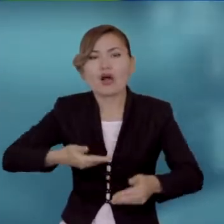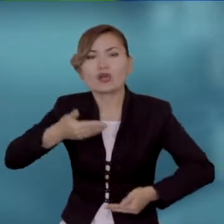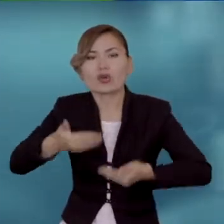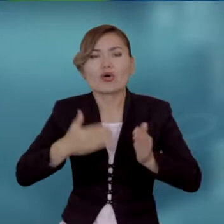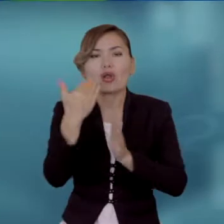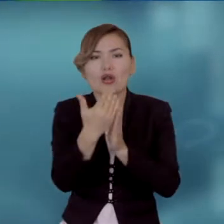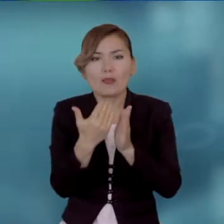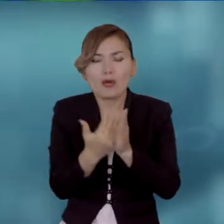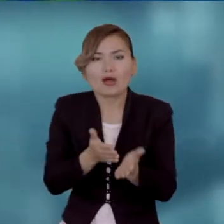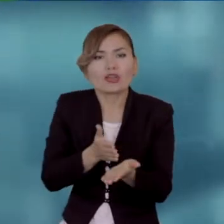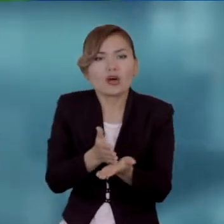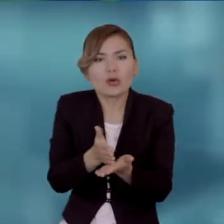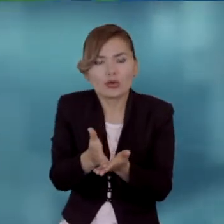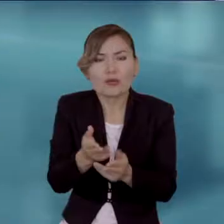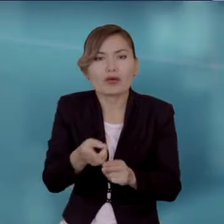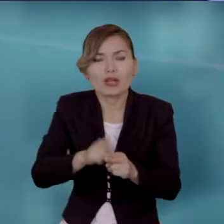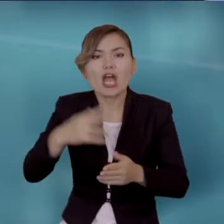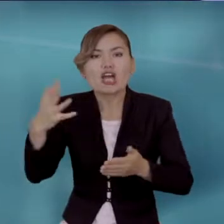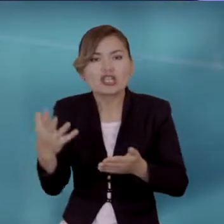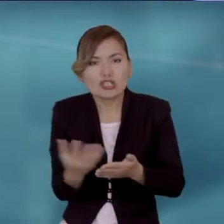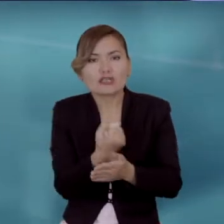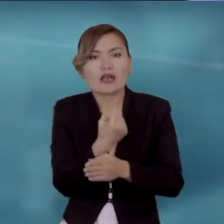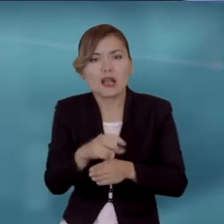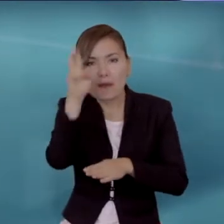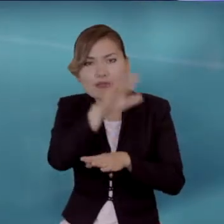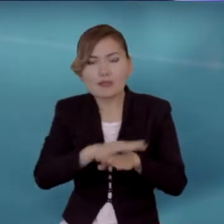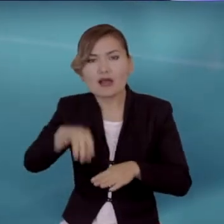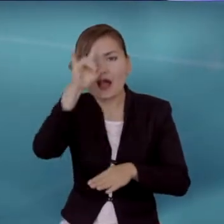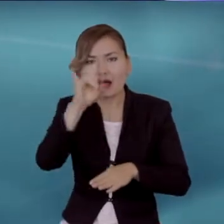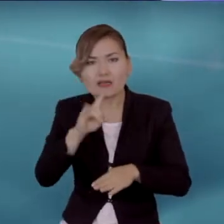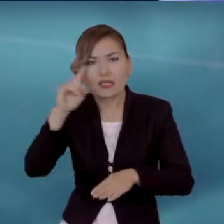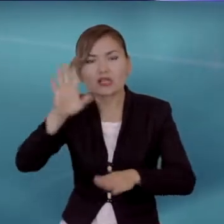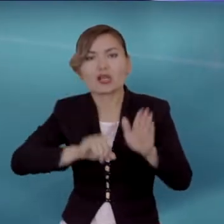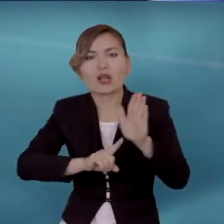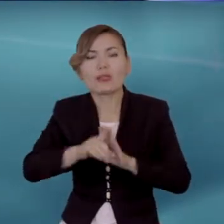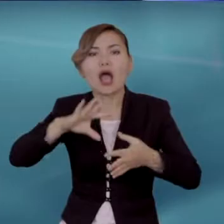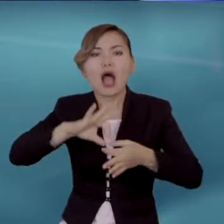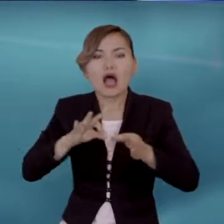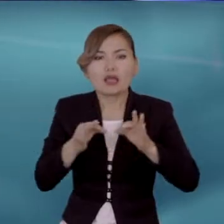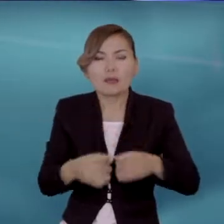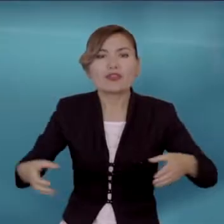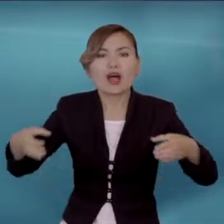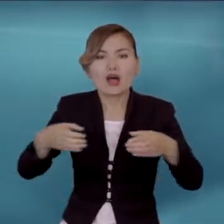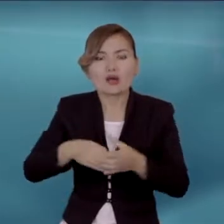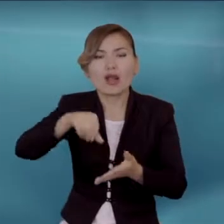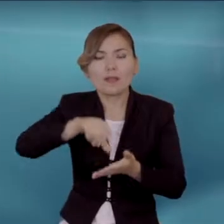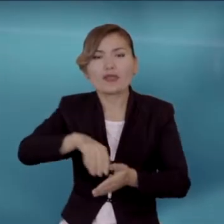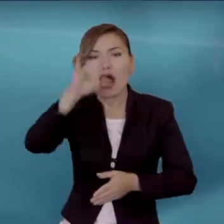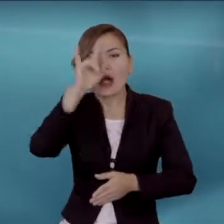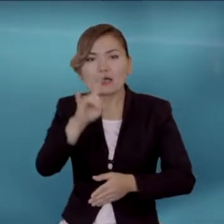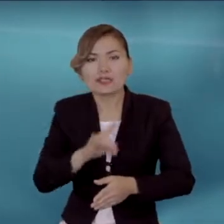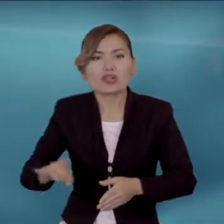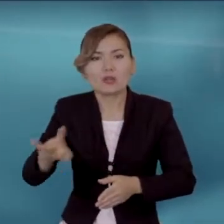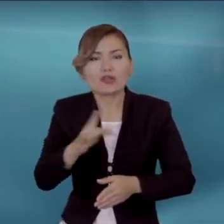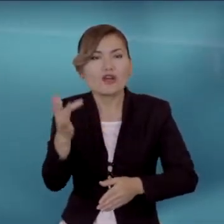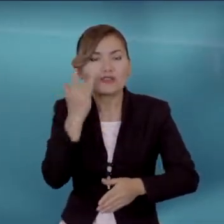басқан, өзіндік бірегейлік мен жетістіктері бар мемлекет ретінде танейді. Олимпиадалық қауындастық құрамынан да Қазастан басымдылықтан тұуда. Біз